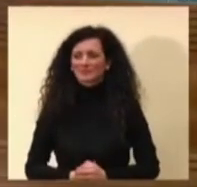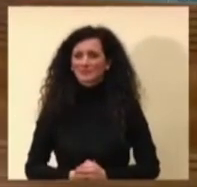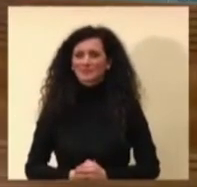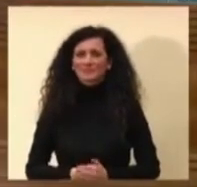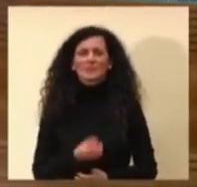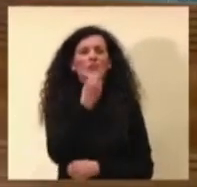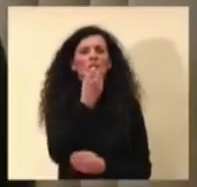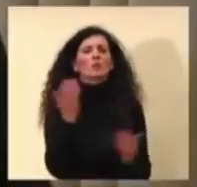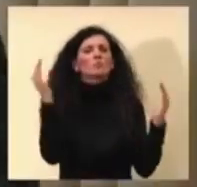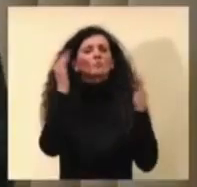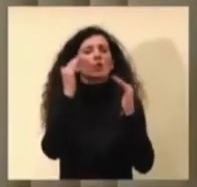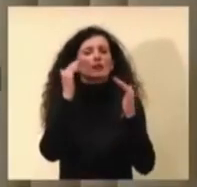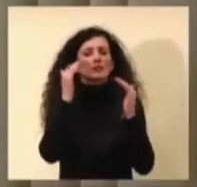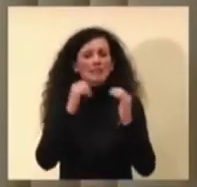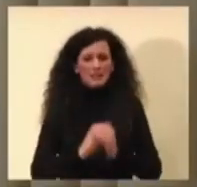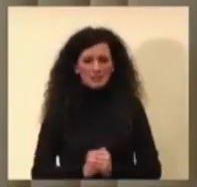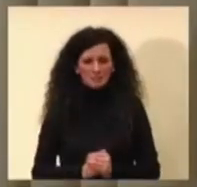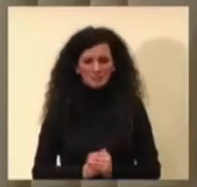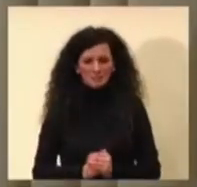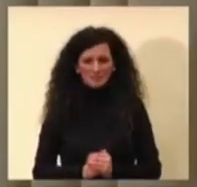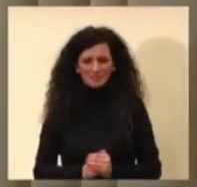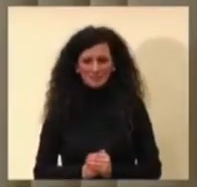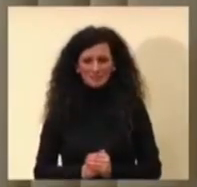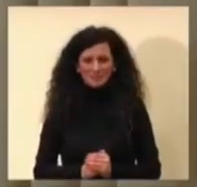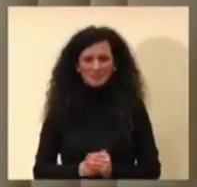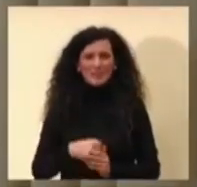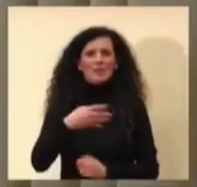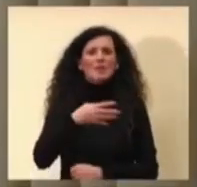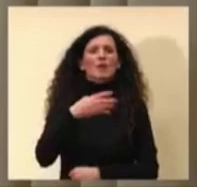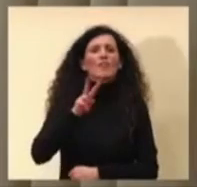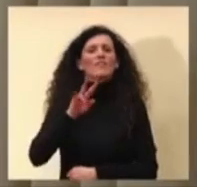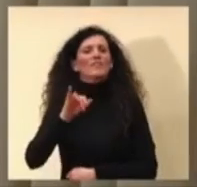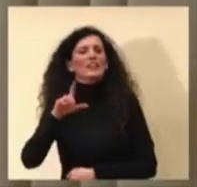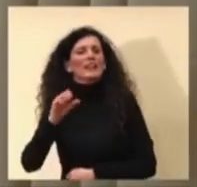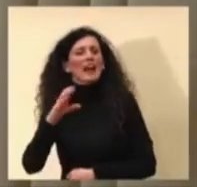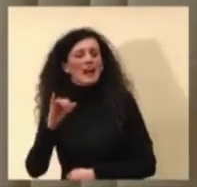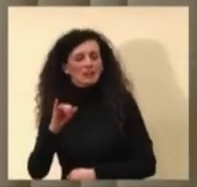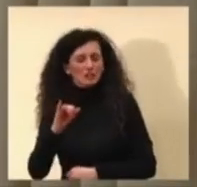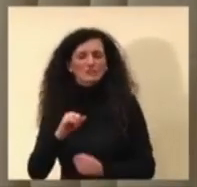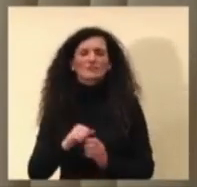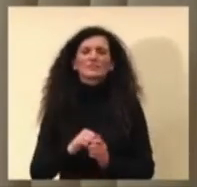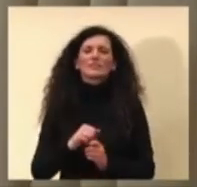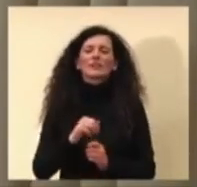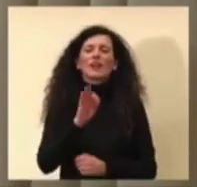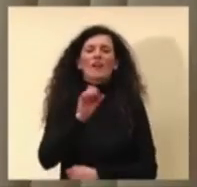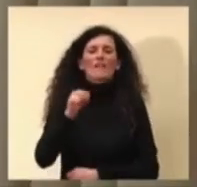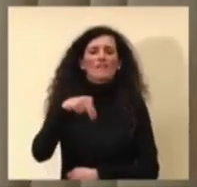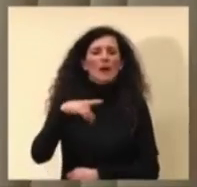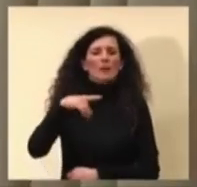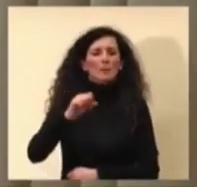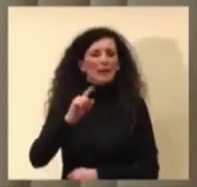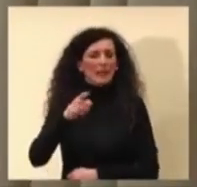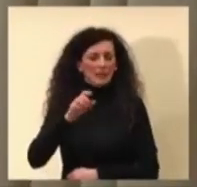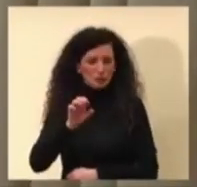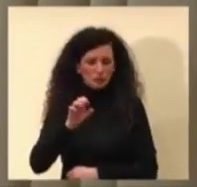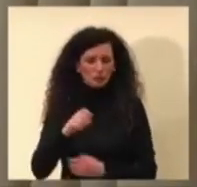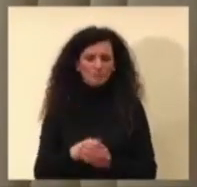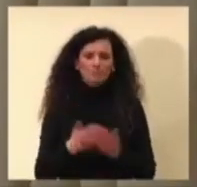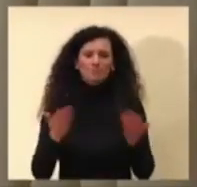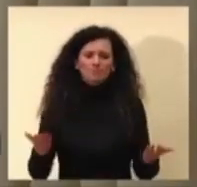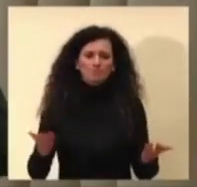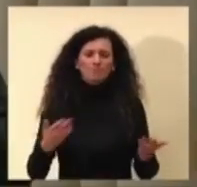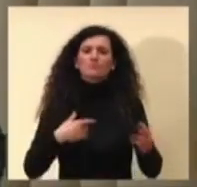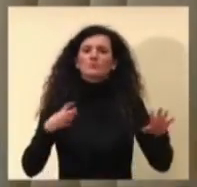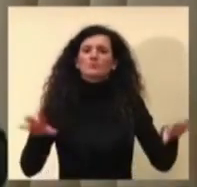Buonasera Marco Villasci. Ci avessi timidi ieri, c nessun possibile. Marco Villasci Fanpage. Dunque, noi partiamo da una